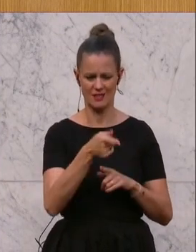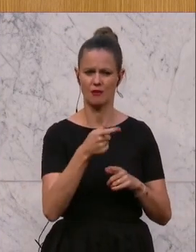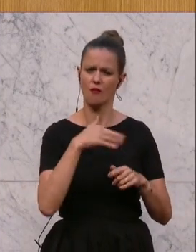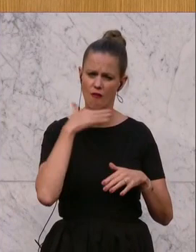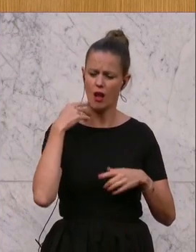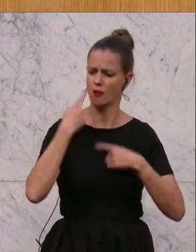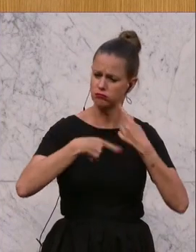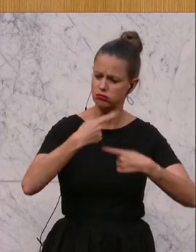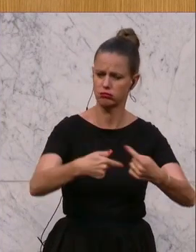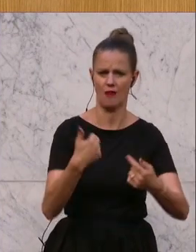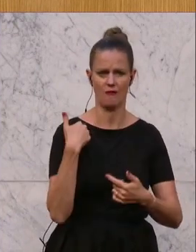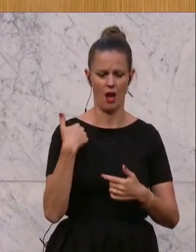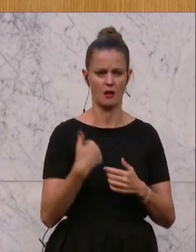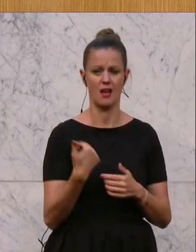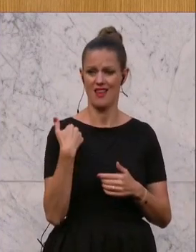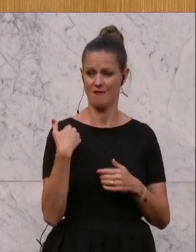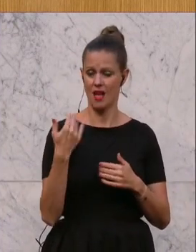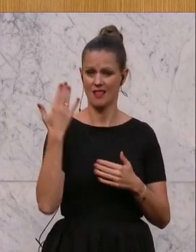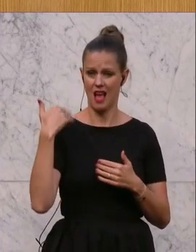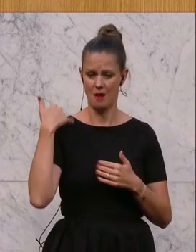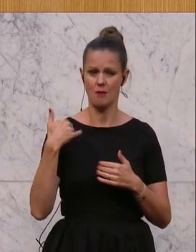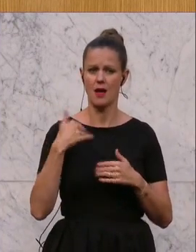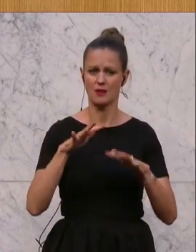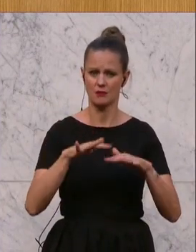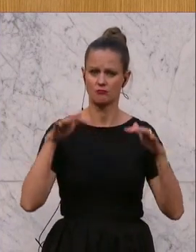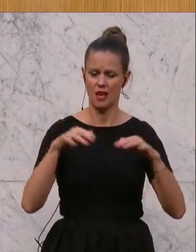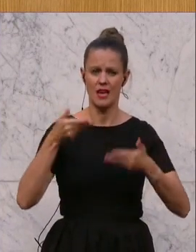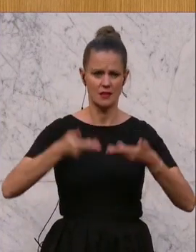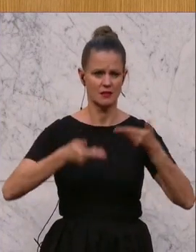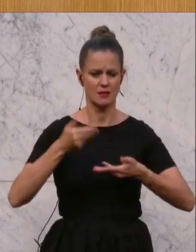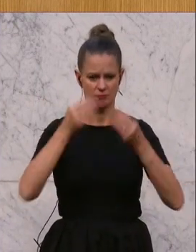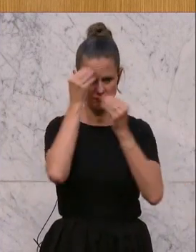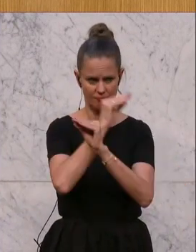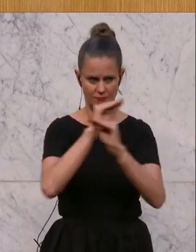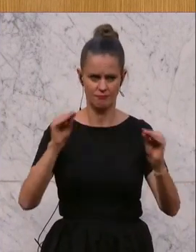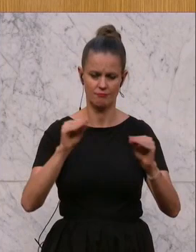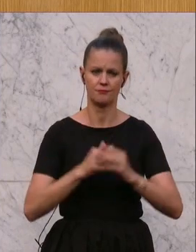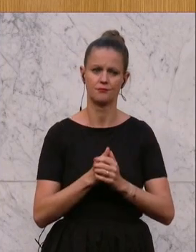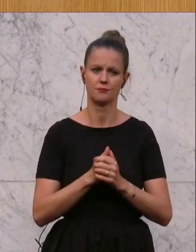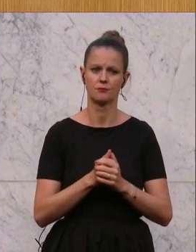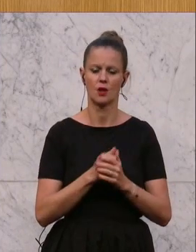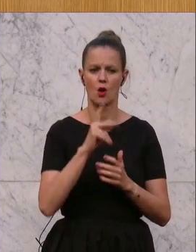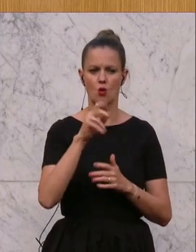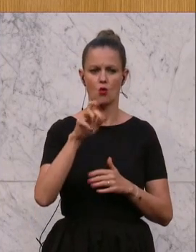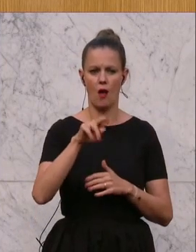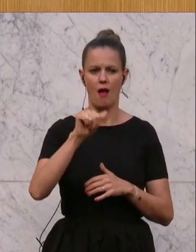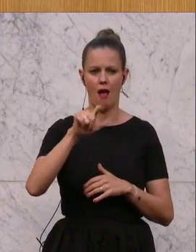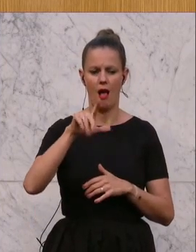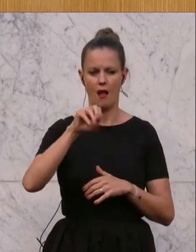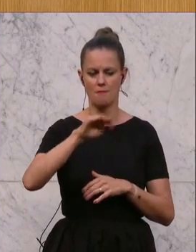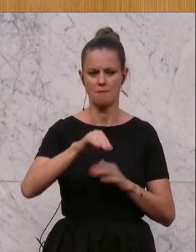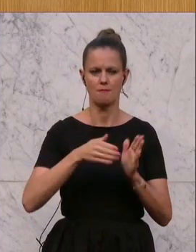Und ich habe in der letzten Plenarsitzung ja damals auch erwähnt, dass gerade der Ausbau der Korrenbahn eine massive